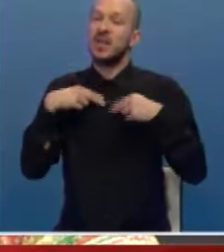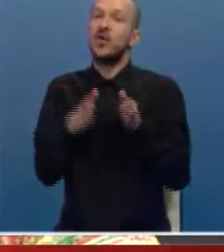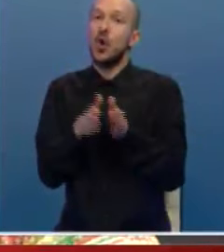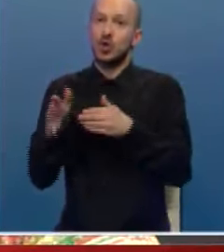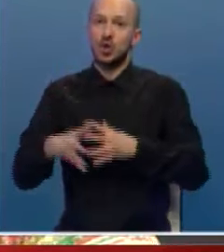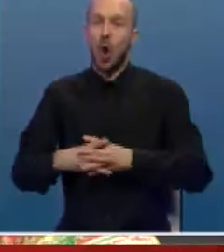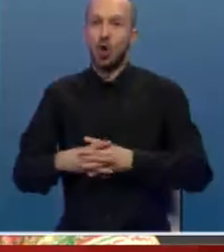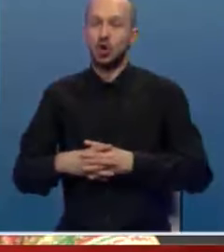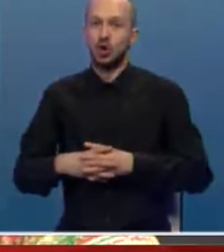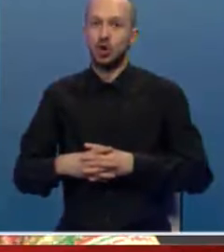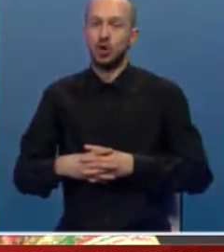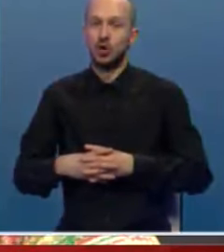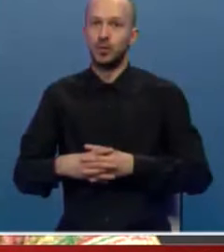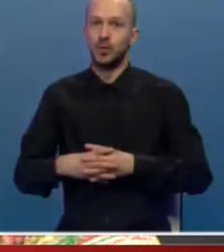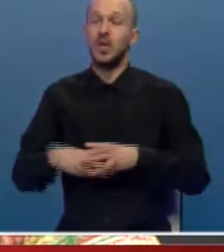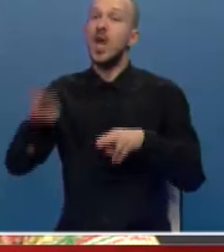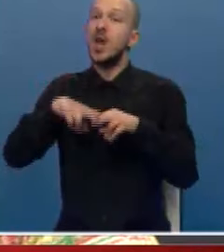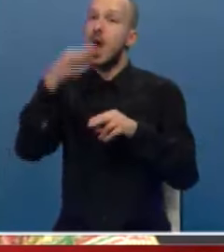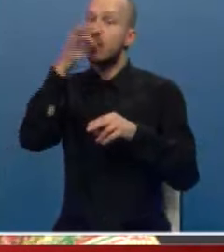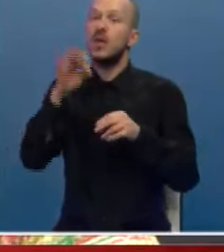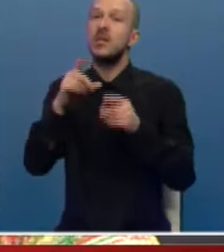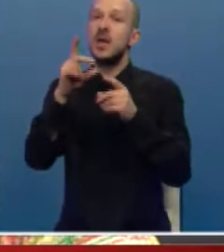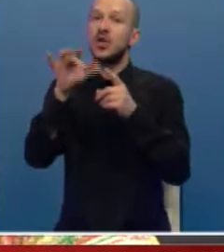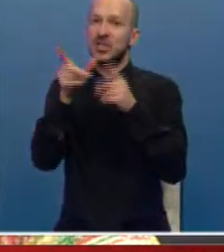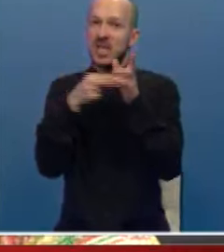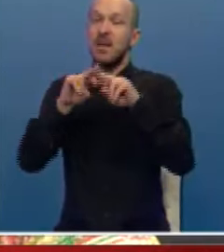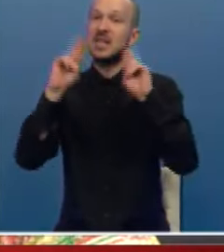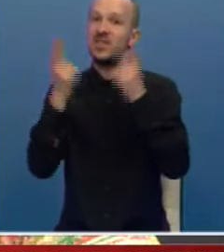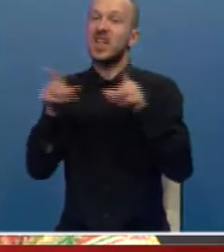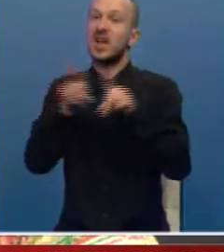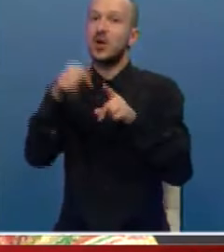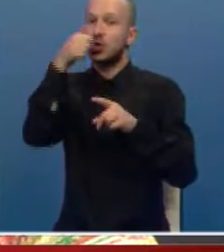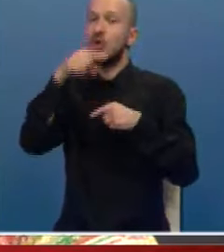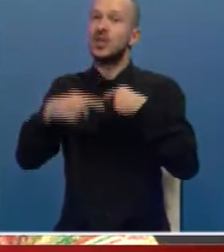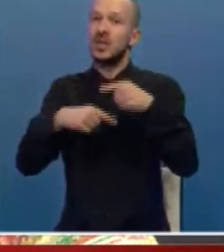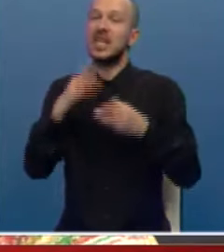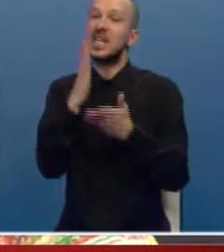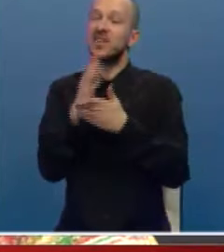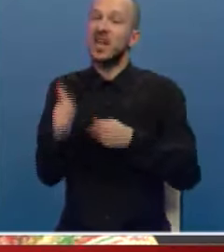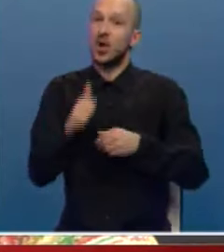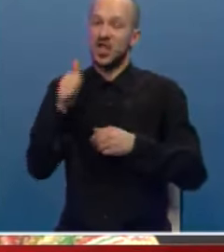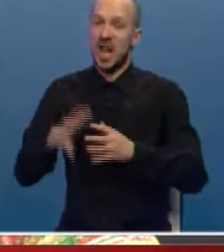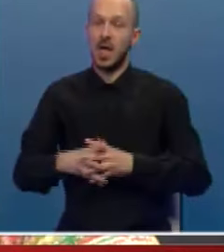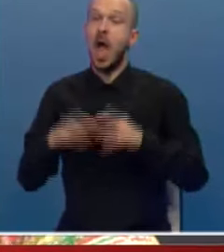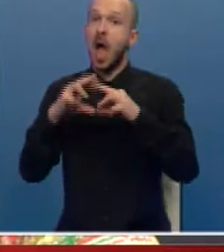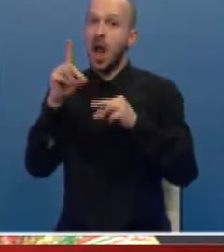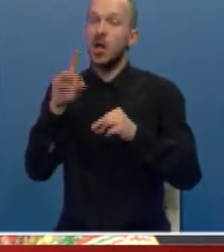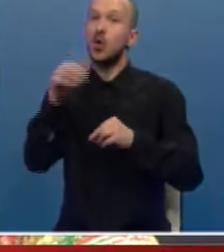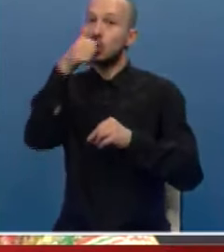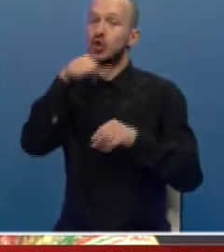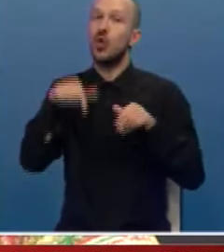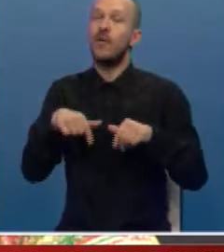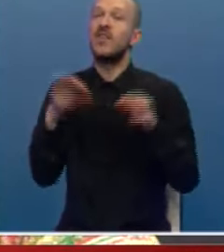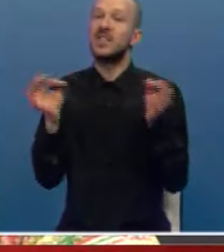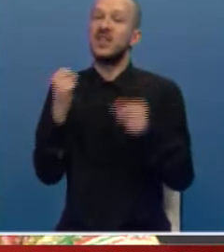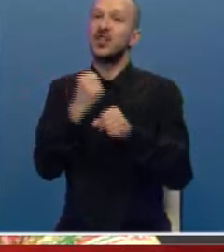odnosno najboljim režiserima sveta kao što je to tradicija svake godine, ali ono što ovaj